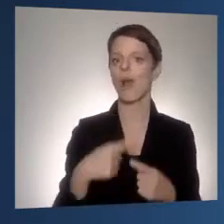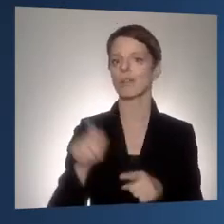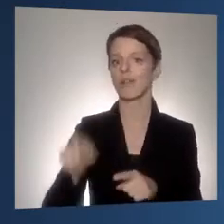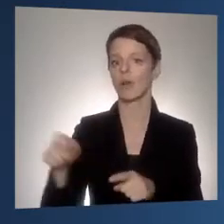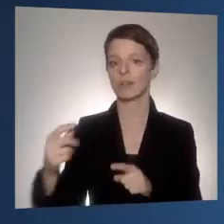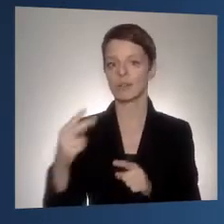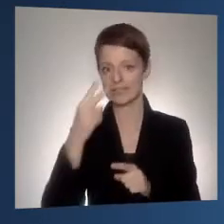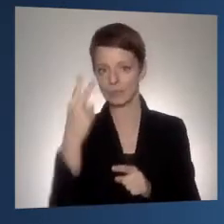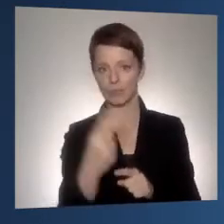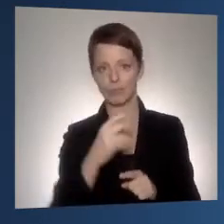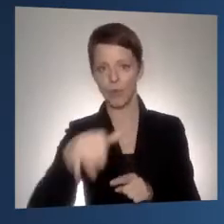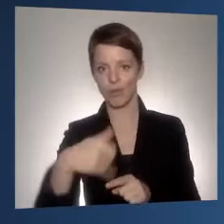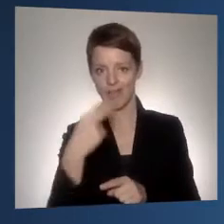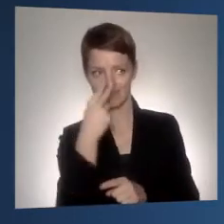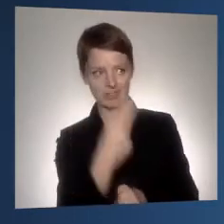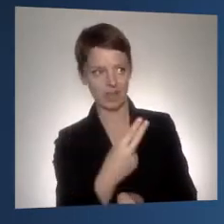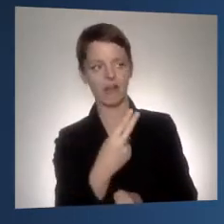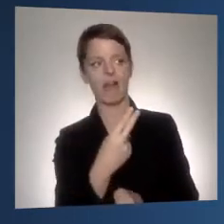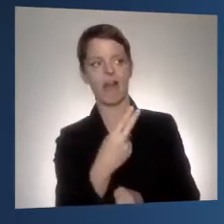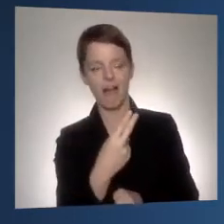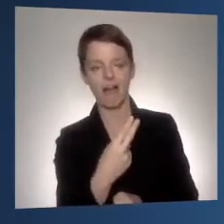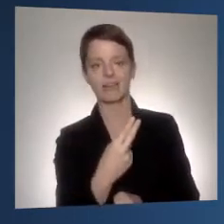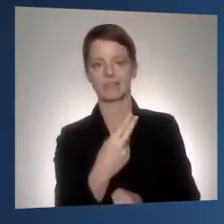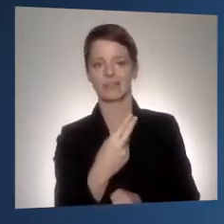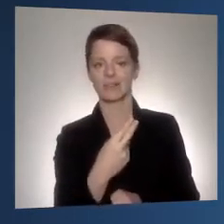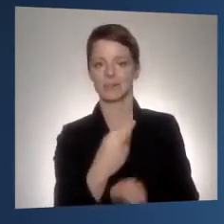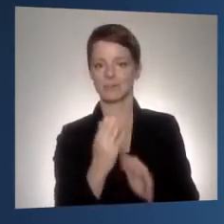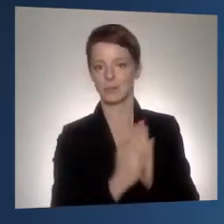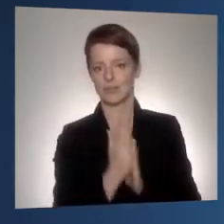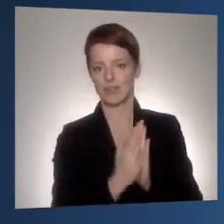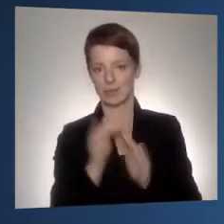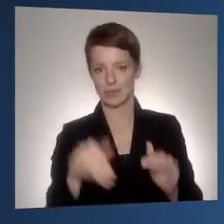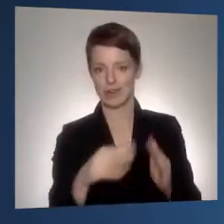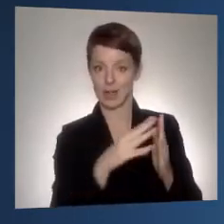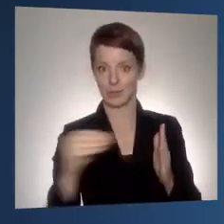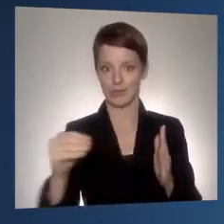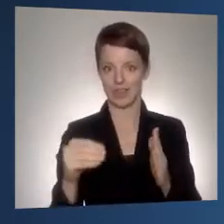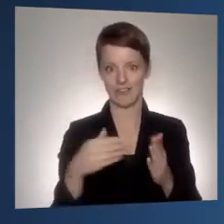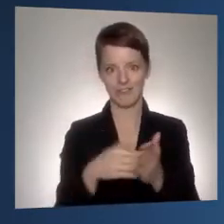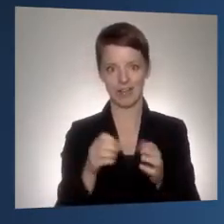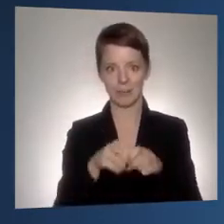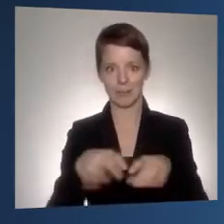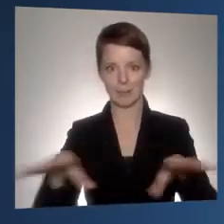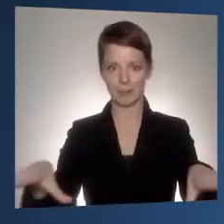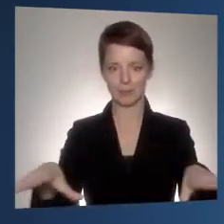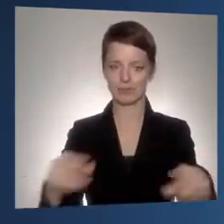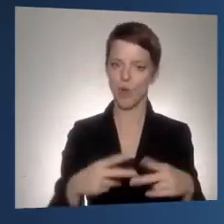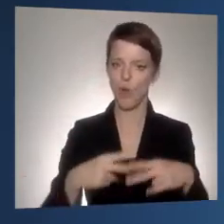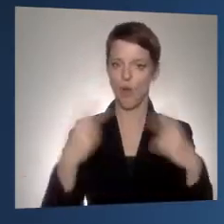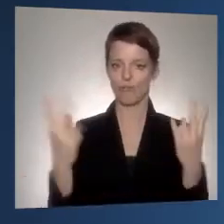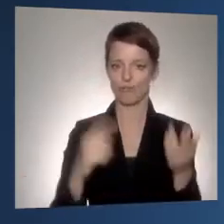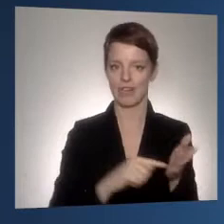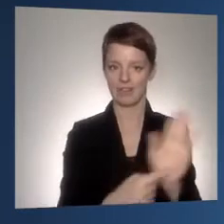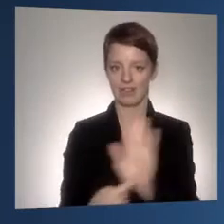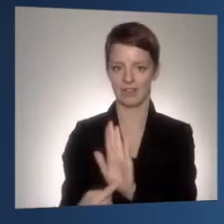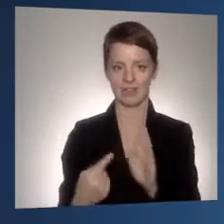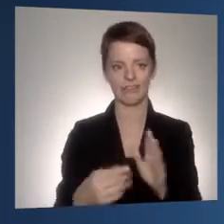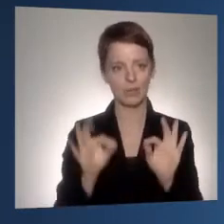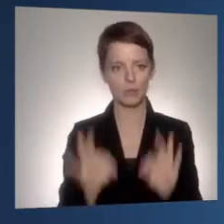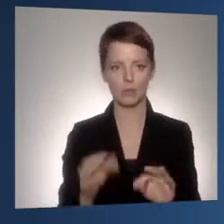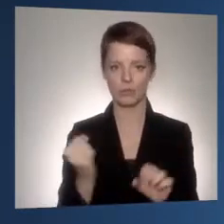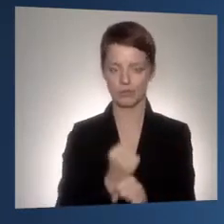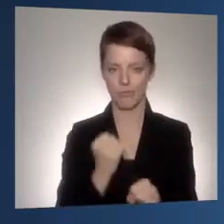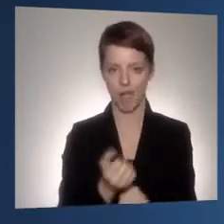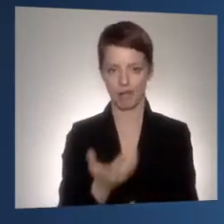Ansporn für andere Projekte auch so etwas zu machen, dass es öffentlich wird, wie gut man etwas machen kann. Dass an Ihrer